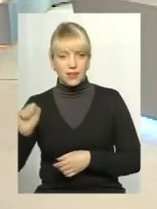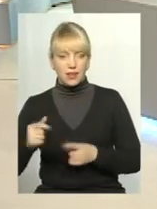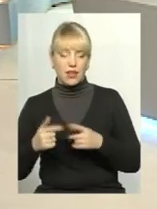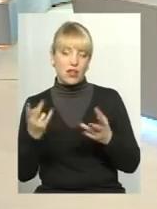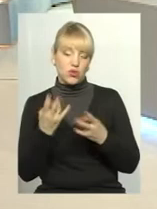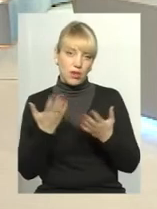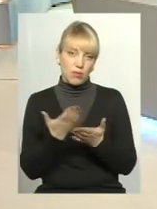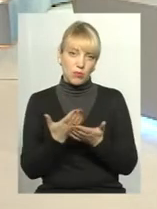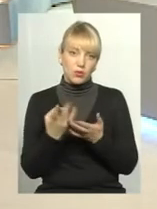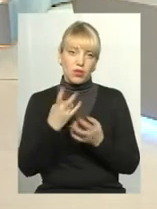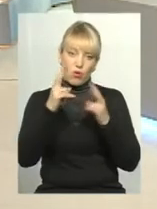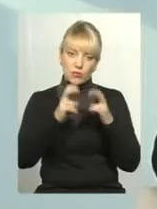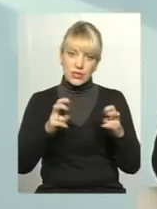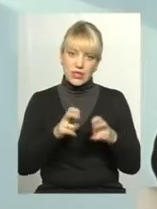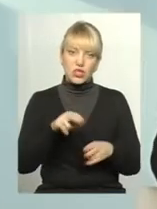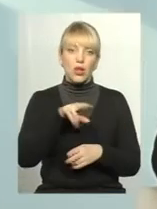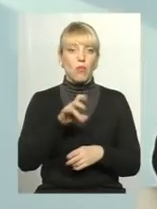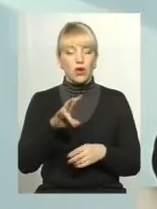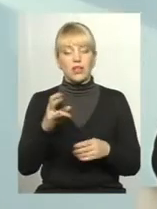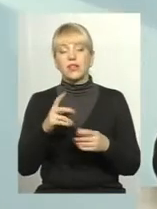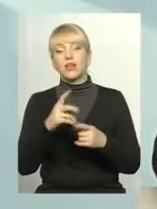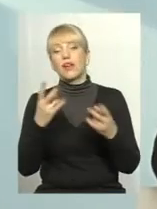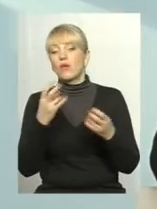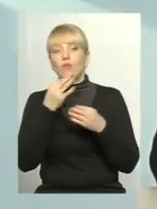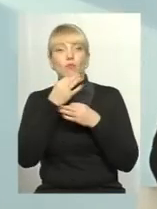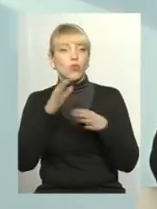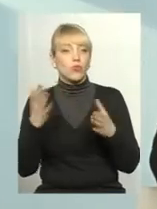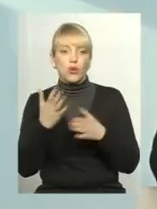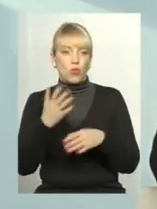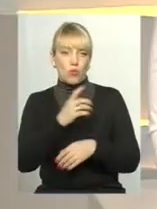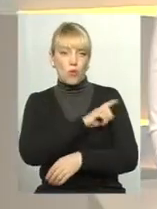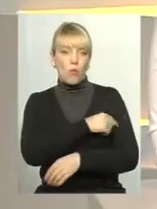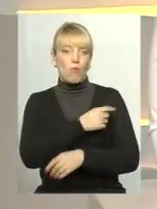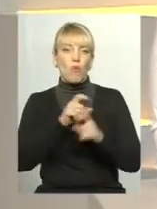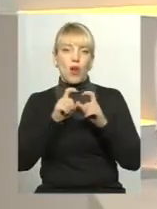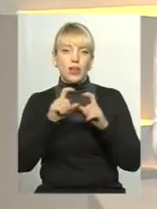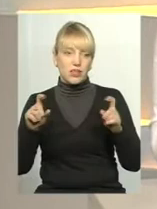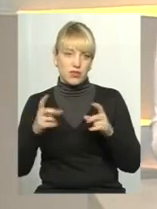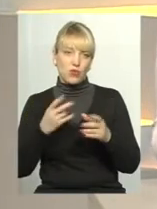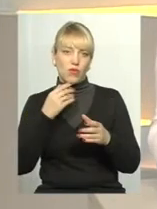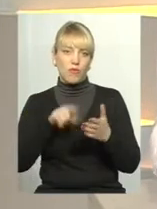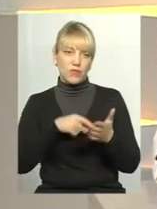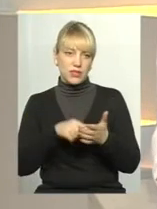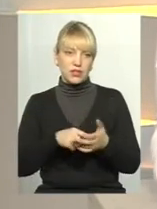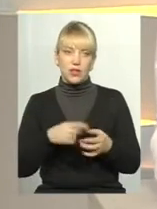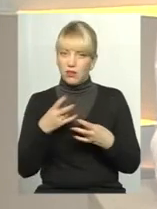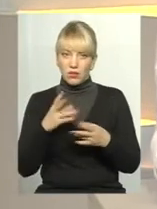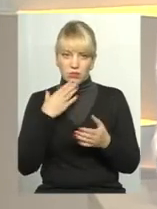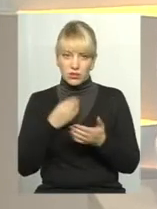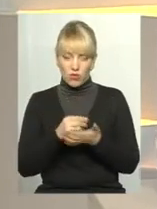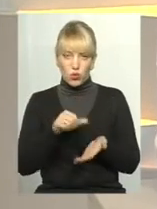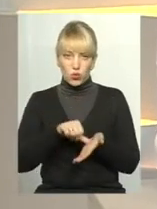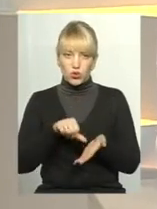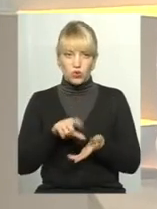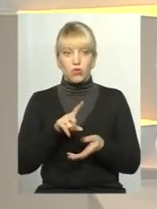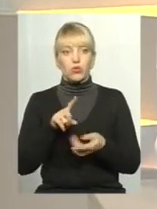якесь обстеження в поліклініці, вони можуть звернутися в будь-яку поліклініку міста. Тобто не треба вже, як зараз, йти до свого лікаря, щоб